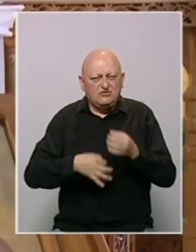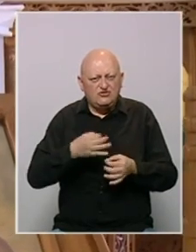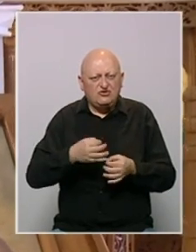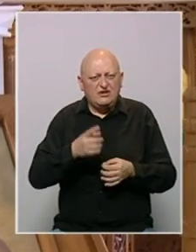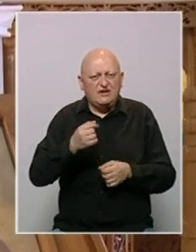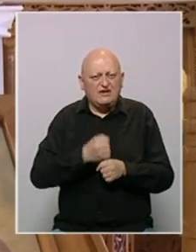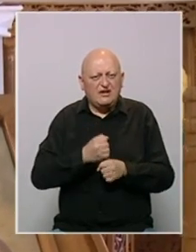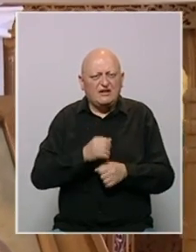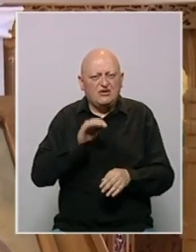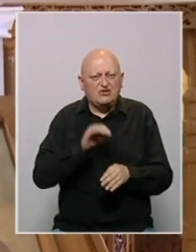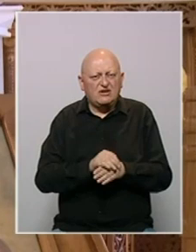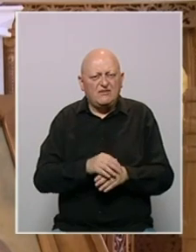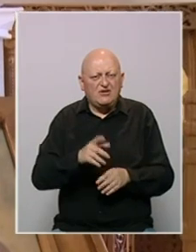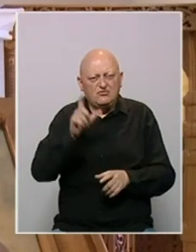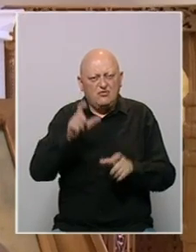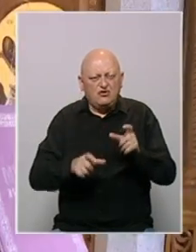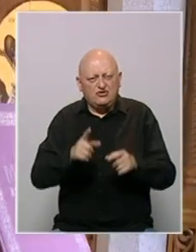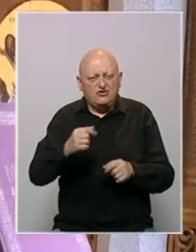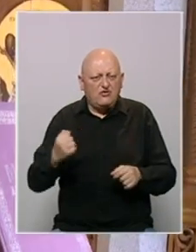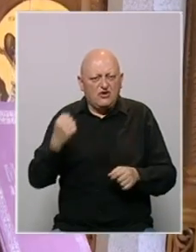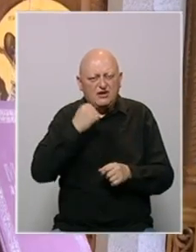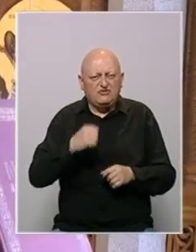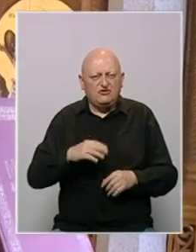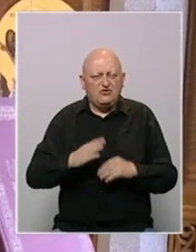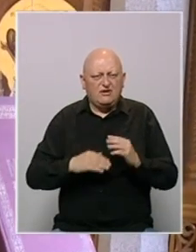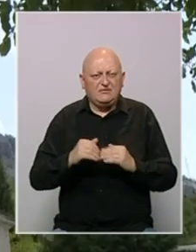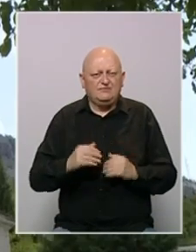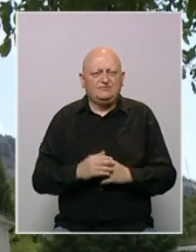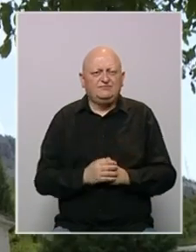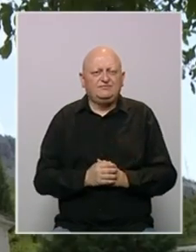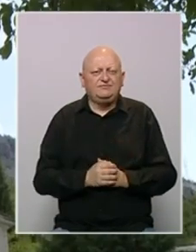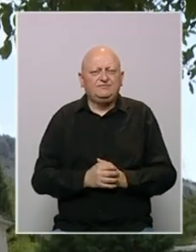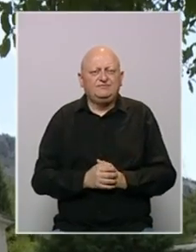izvršili uviđaj te da rade na otkrivanju počinilaca krivičnog djela.